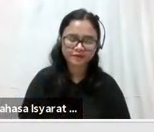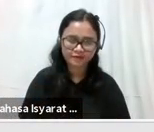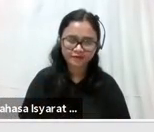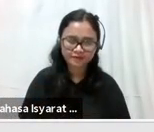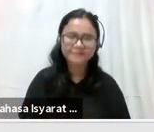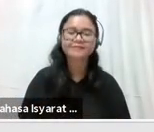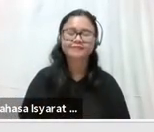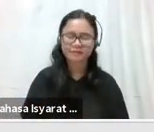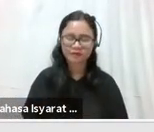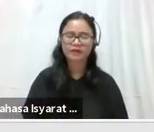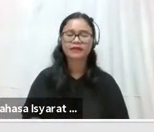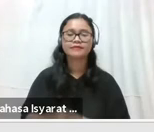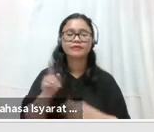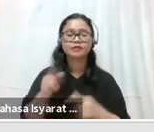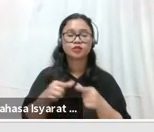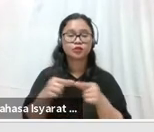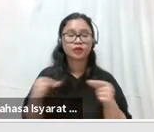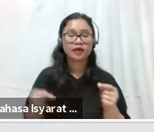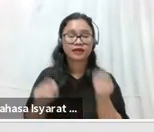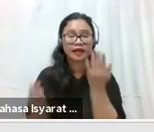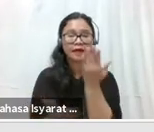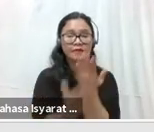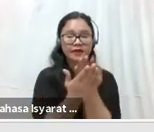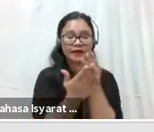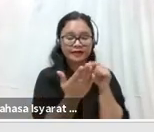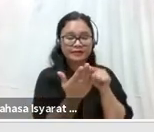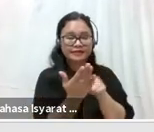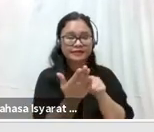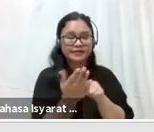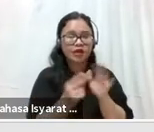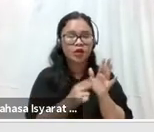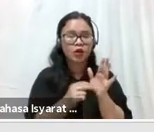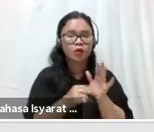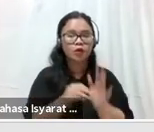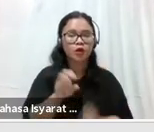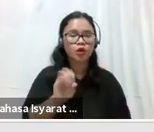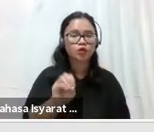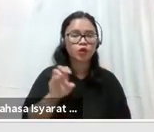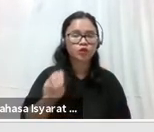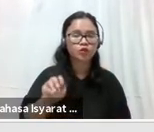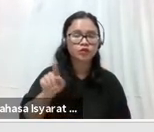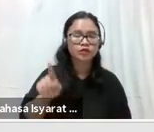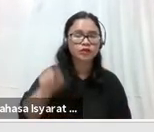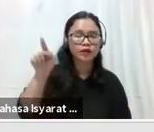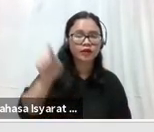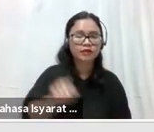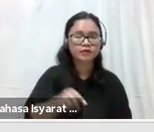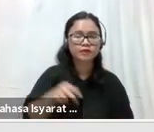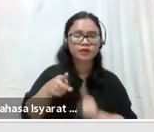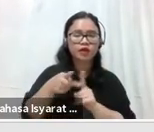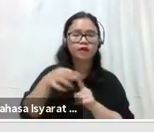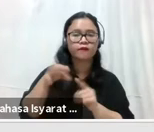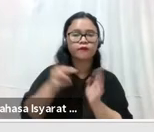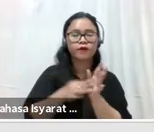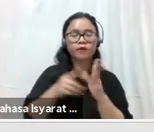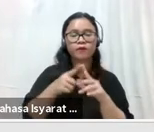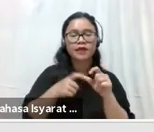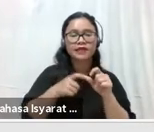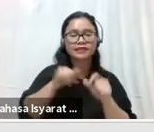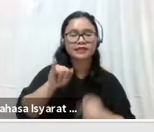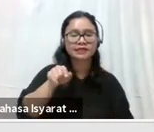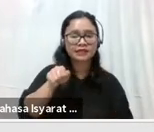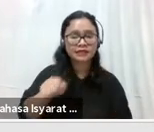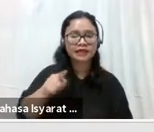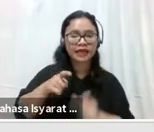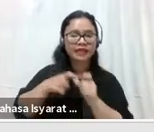lampiran surat keputusan surat keputusan nomor 001 garis miring formasi titik